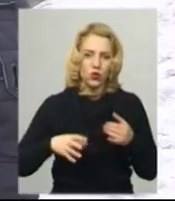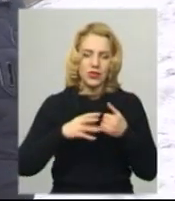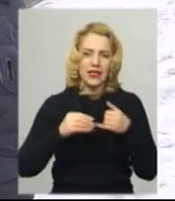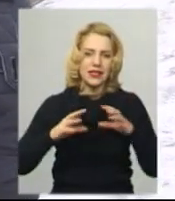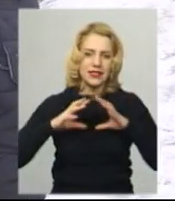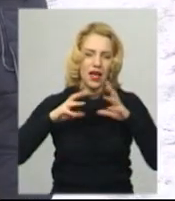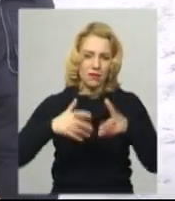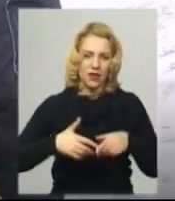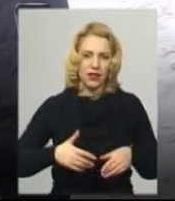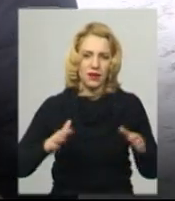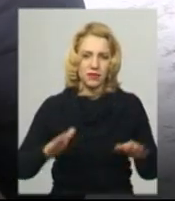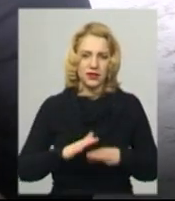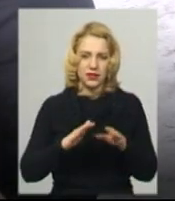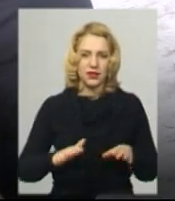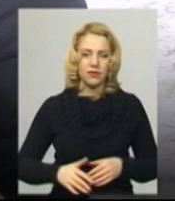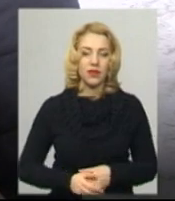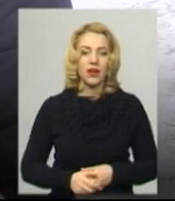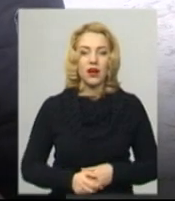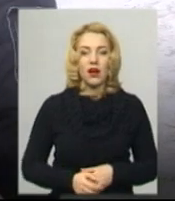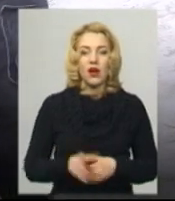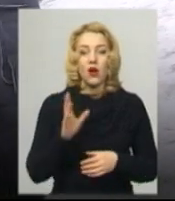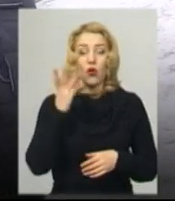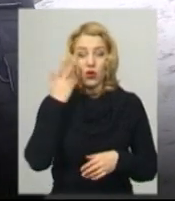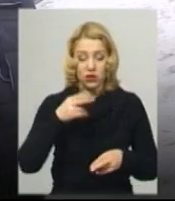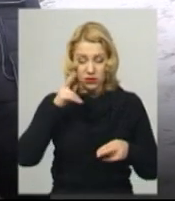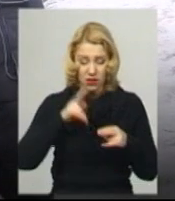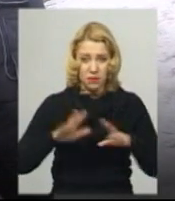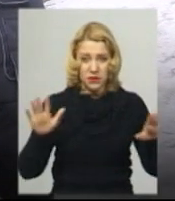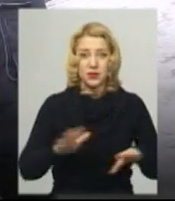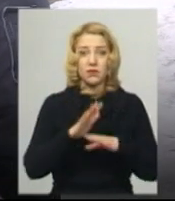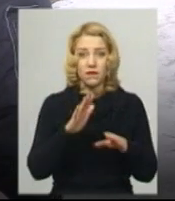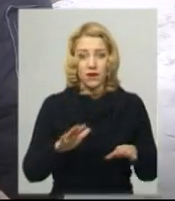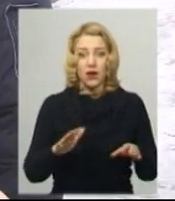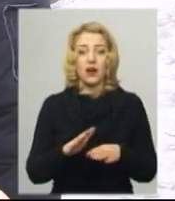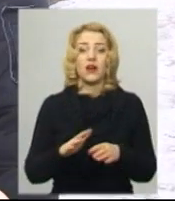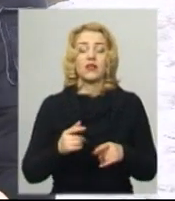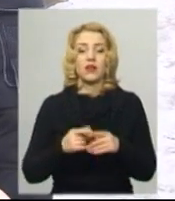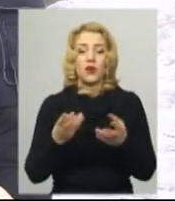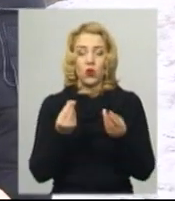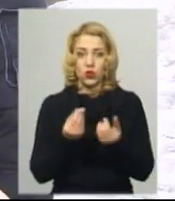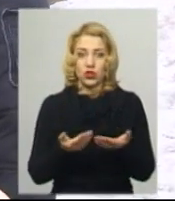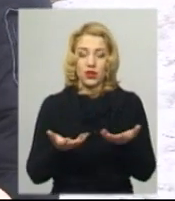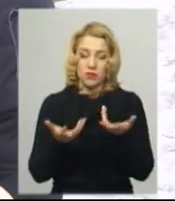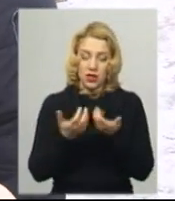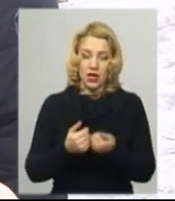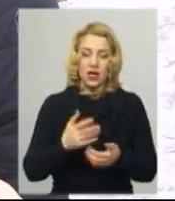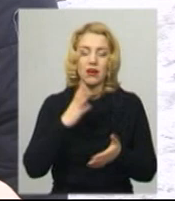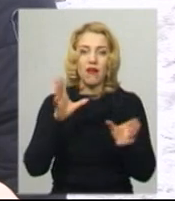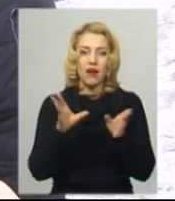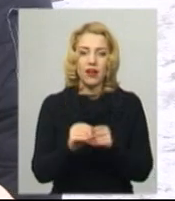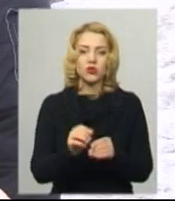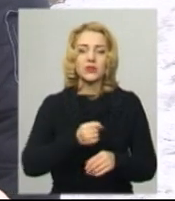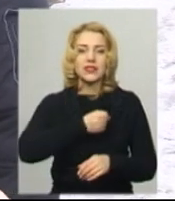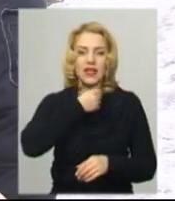Закінчимо повністю всю коляду, тоді ми підрахуємо всі гроші і разом з нашим виконуючою обов'язки Надією Володимирною